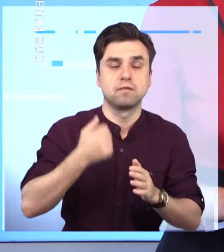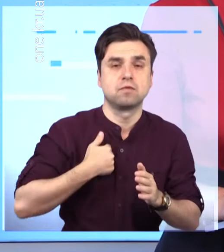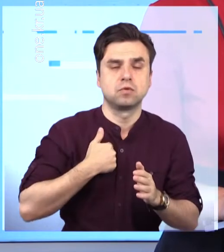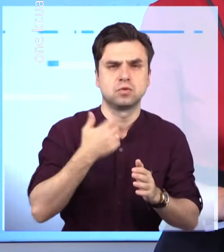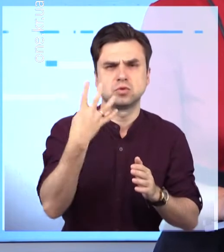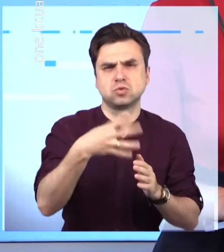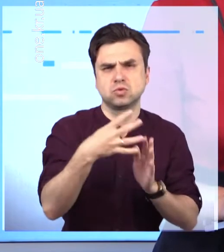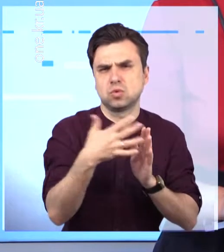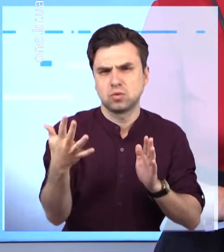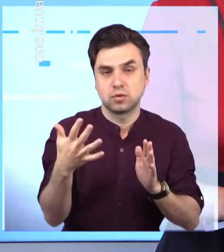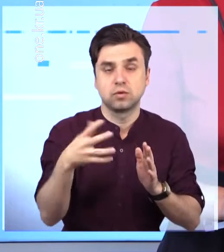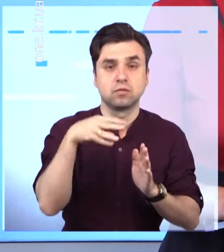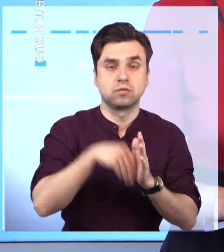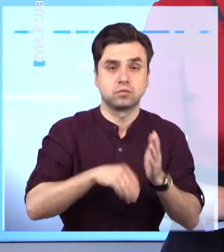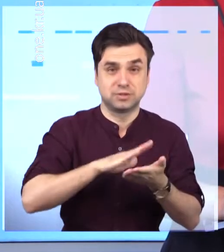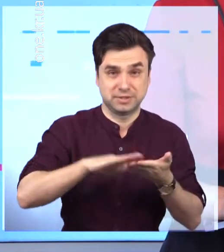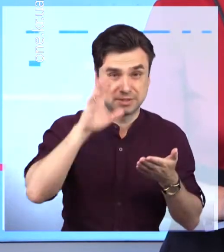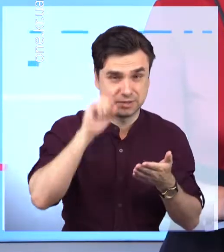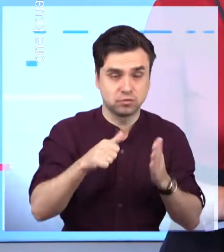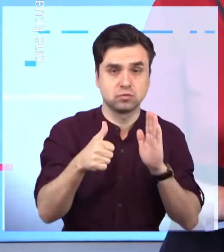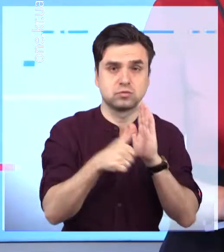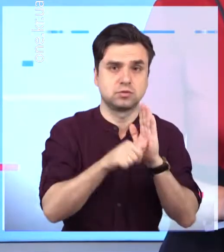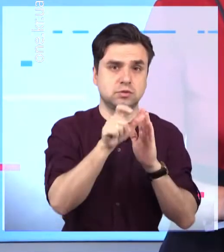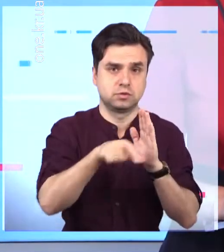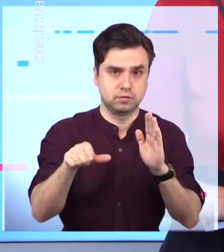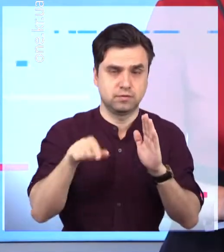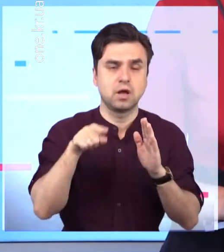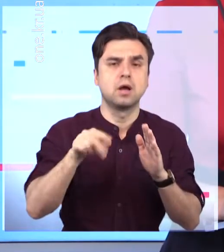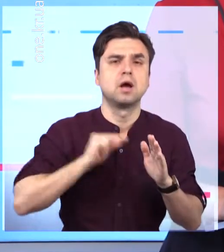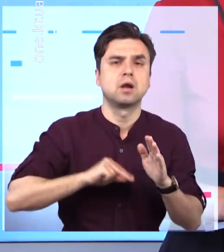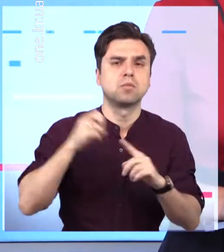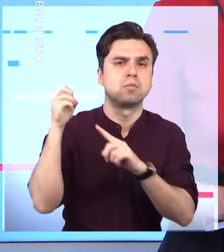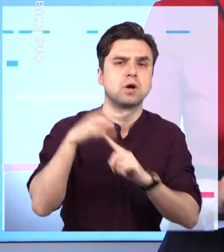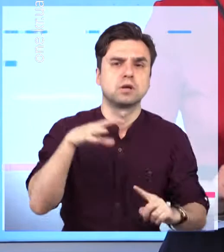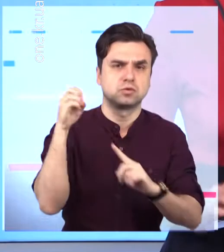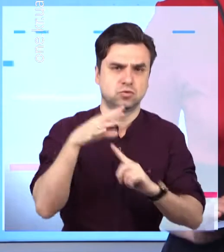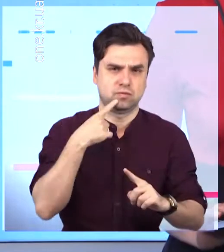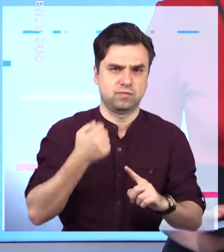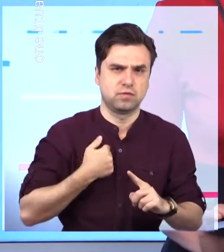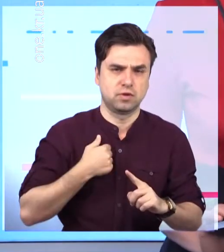з яких шестеро – наші земляки. Десантники 25-ї повітряно-десантної бригади.